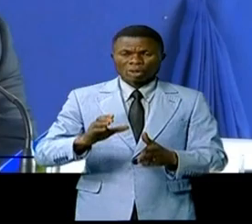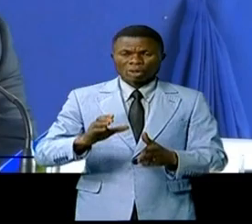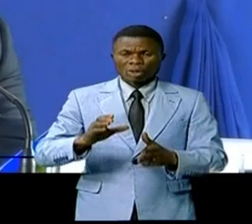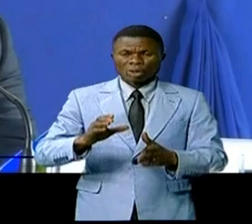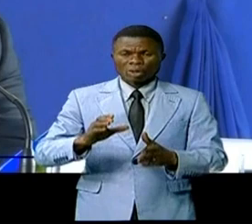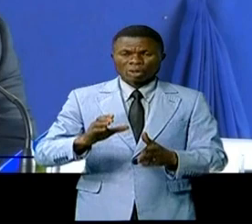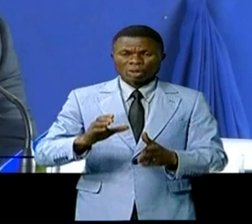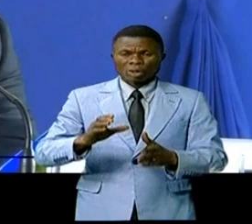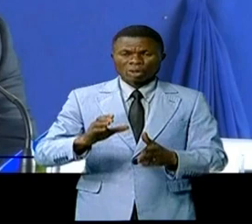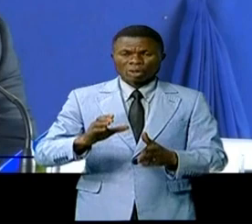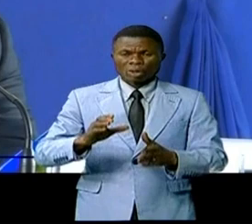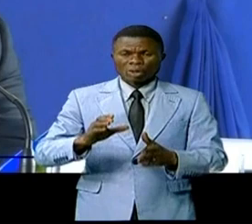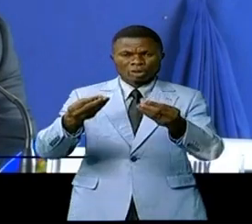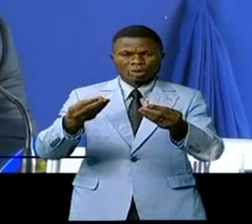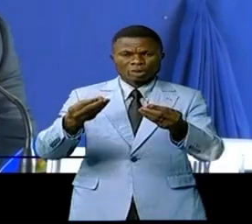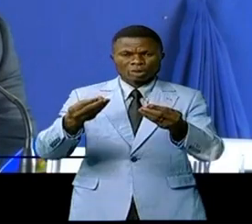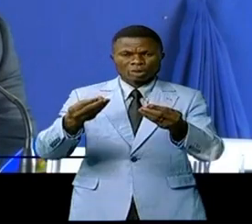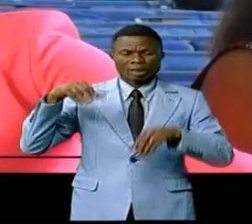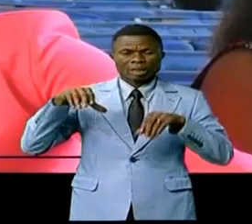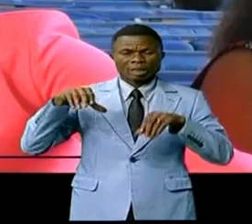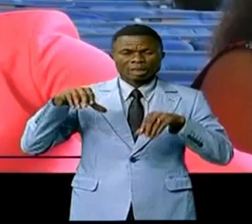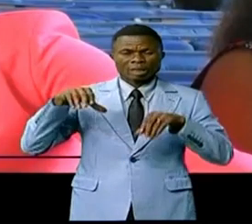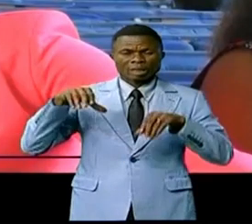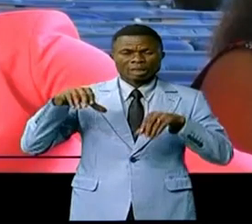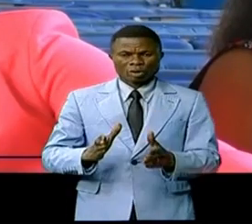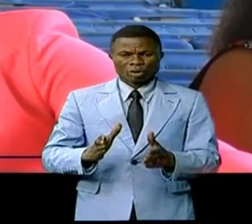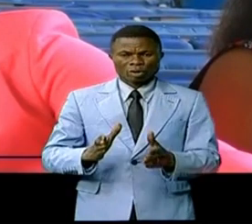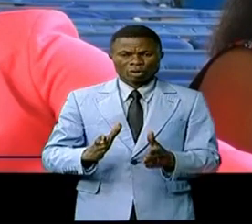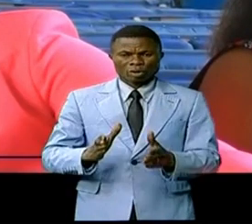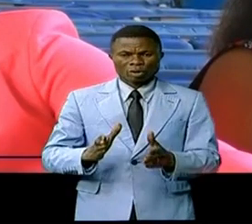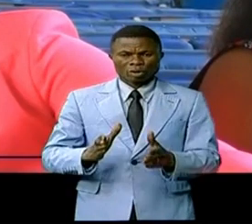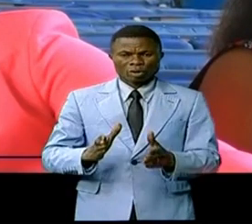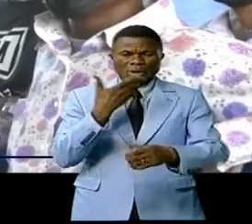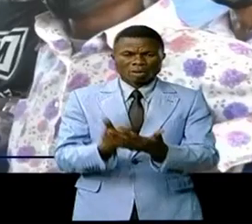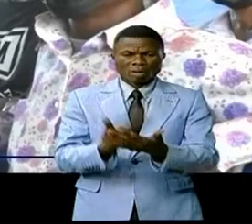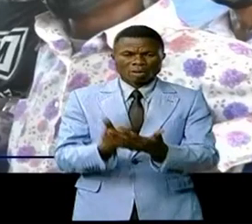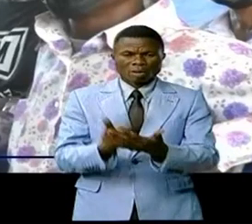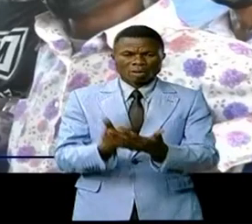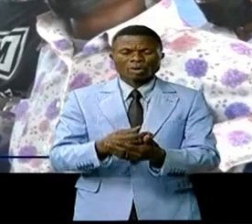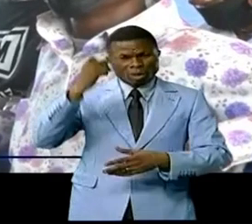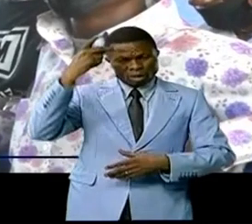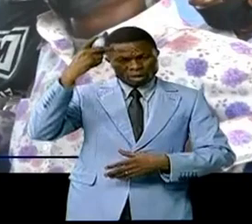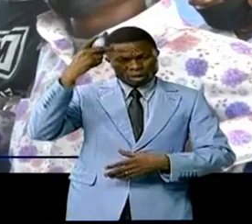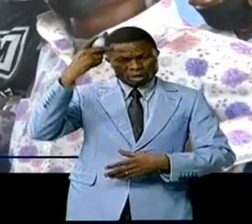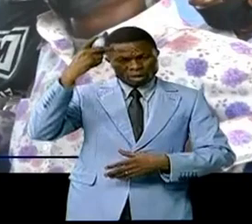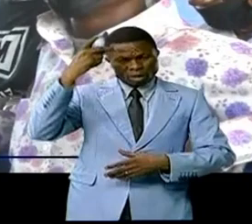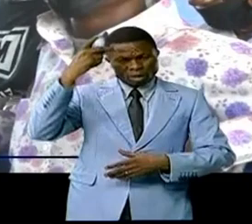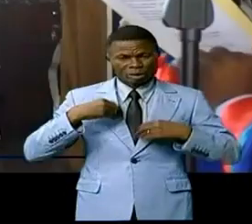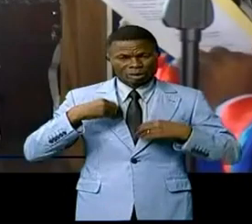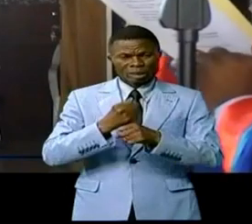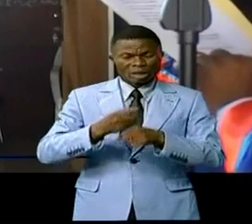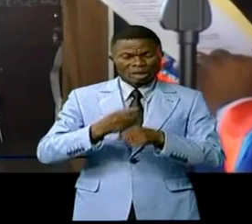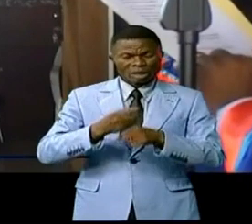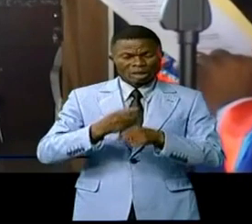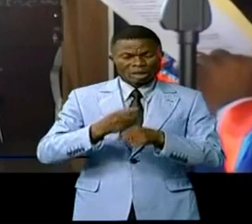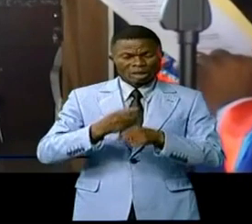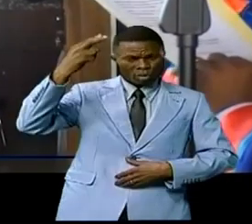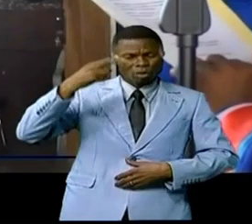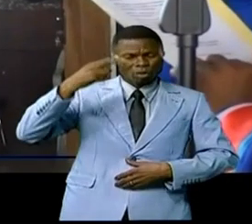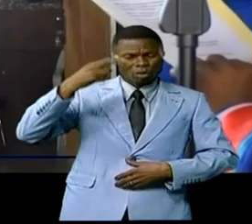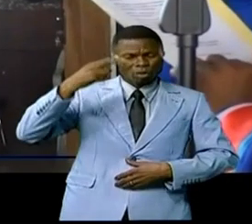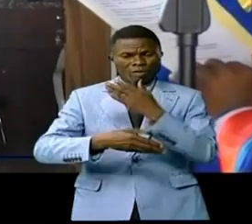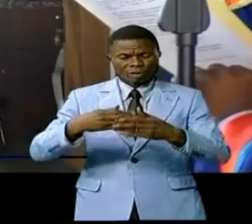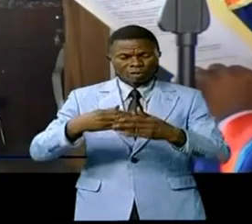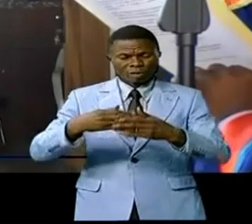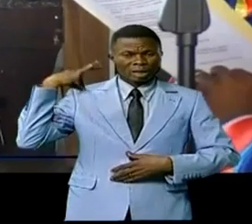et donner ainsi à l'état congolais le moyen de sa politique convaincu du travail des hautes volets abattus par les